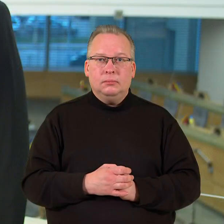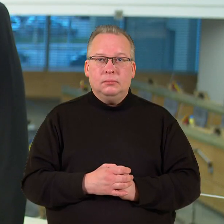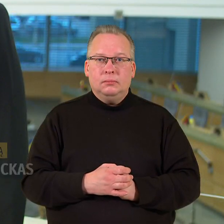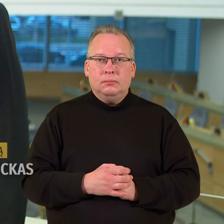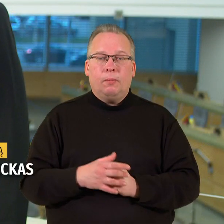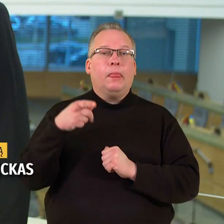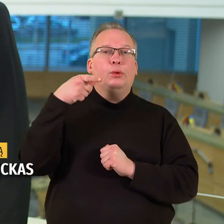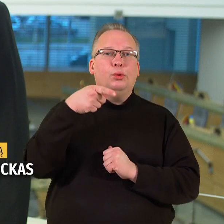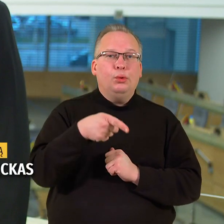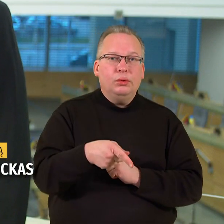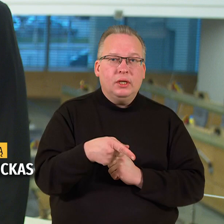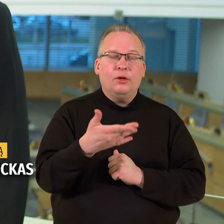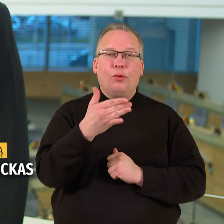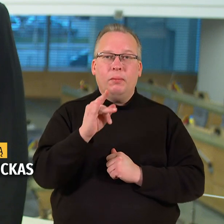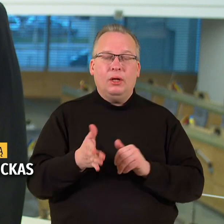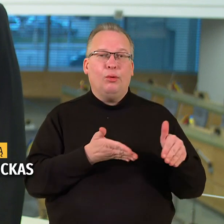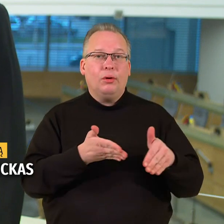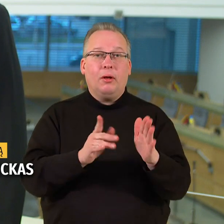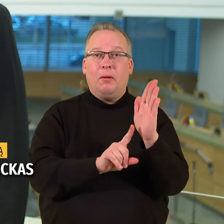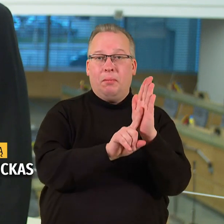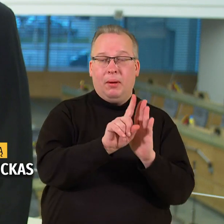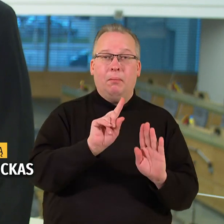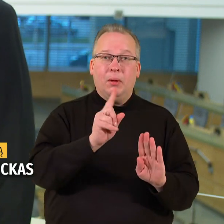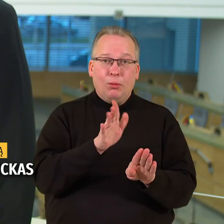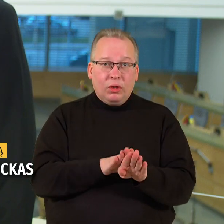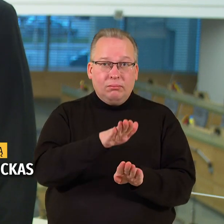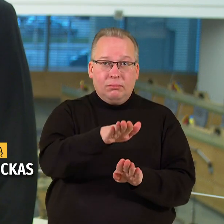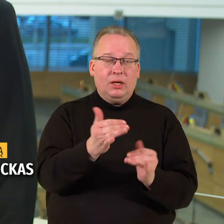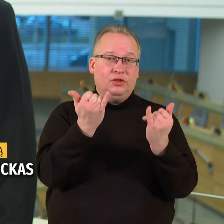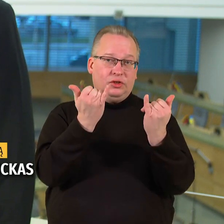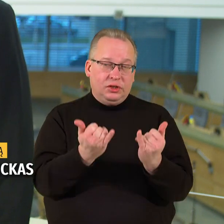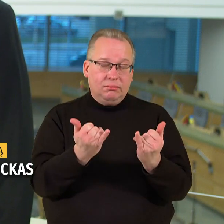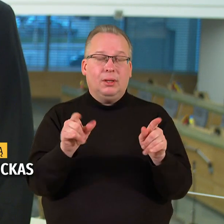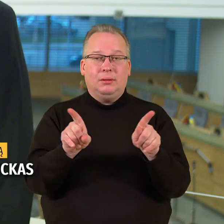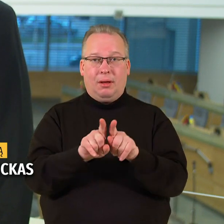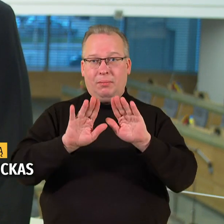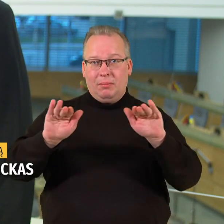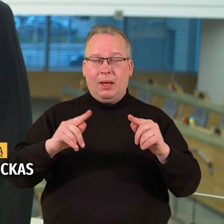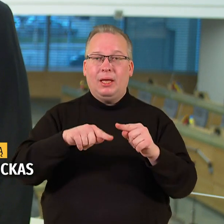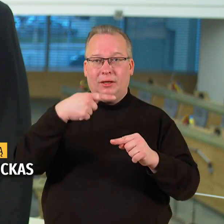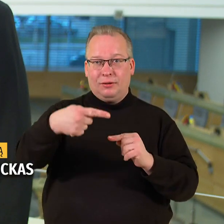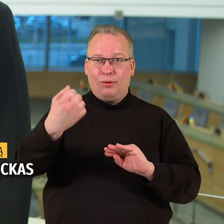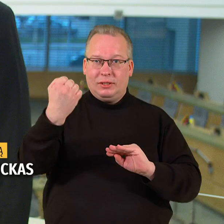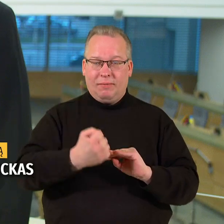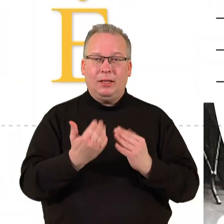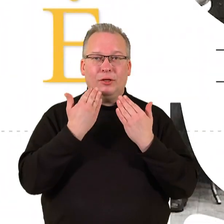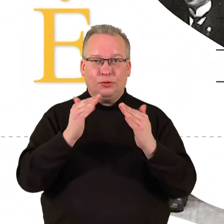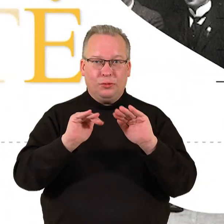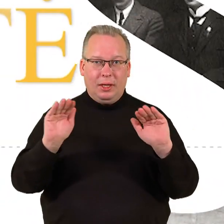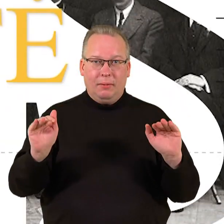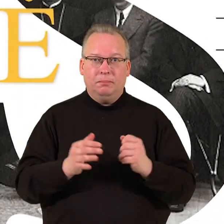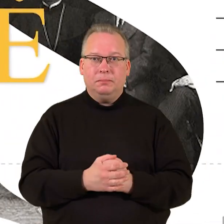Tūkstančio mylių kelionė prasideda pirmojo žingsnio. Šiemintimi ir atsisveikiname. Iki kitos savaitės. Su Diev.